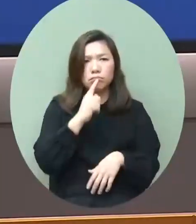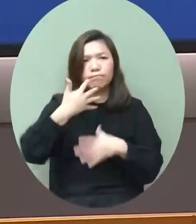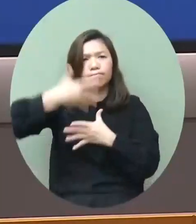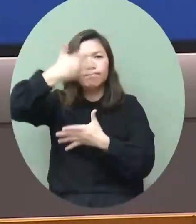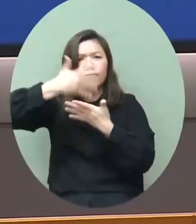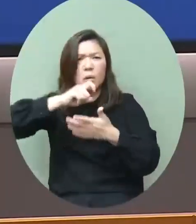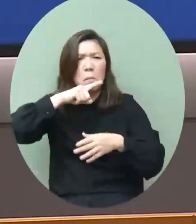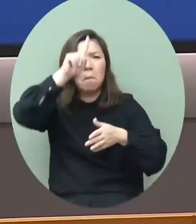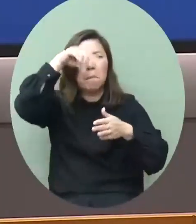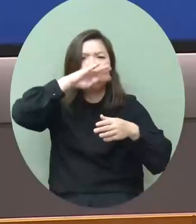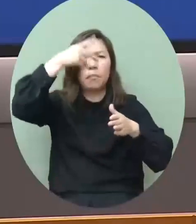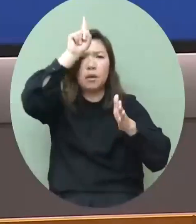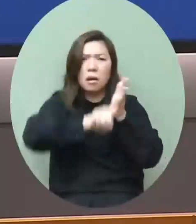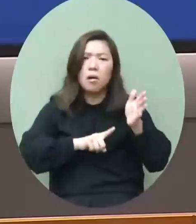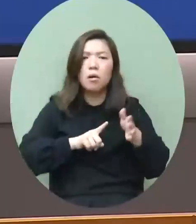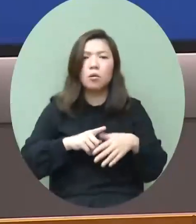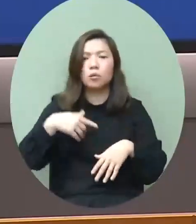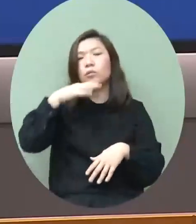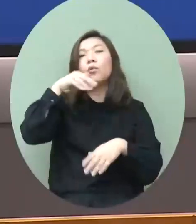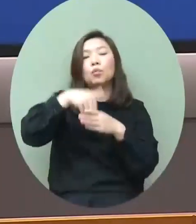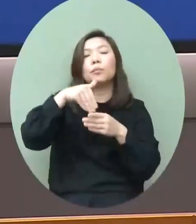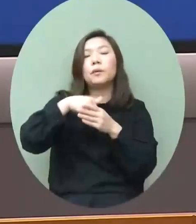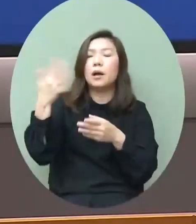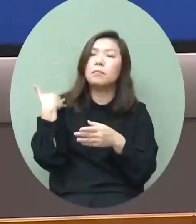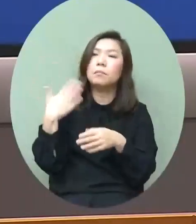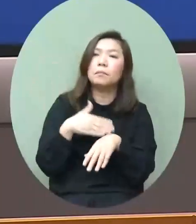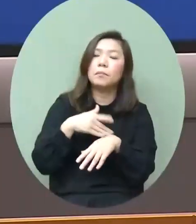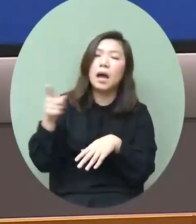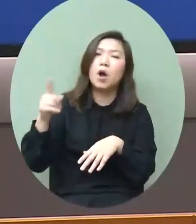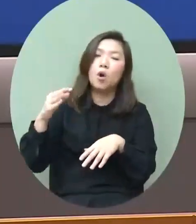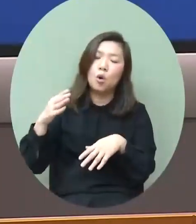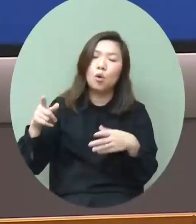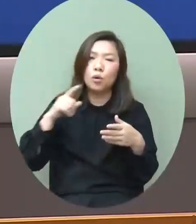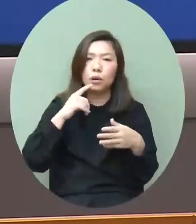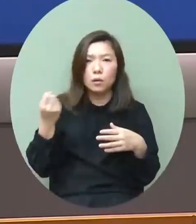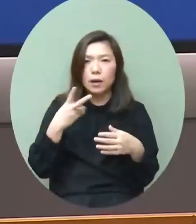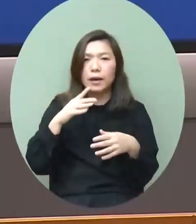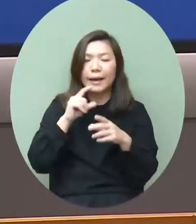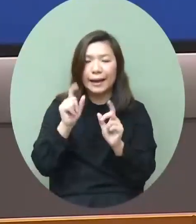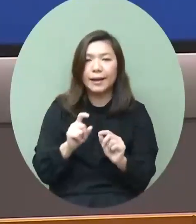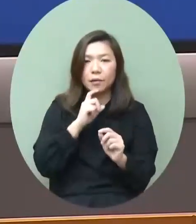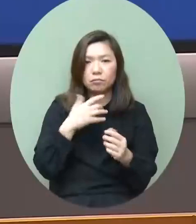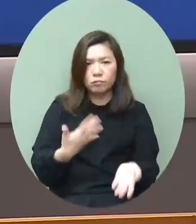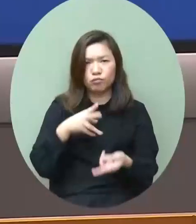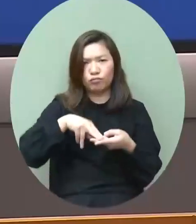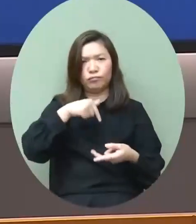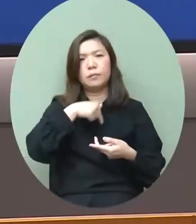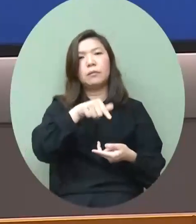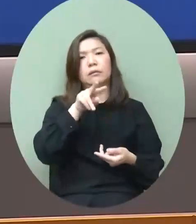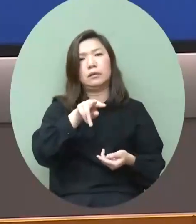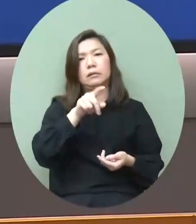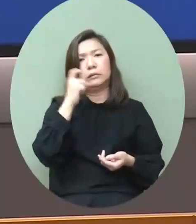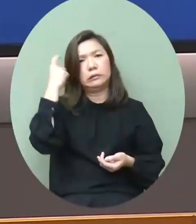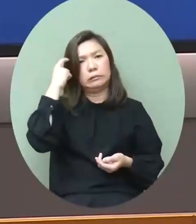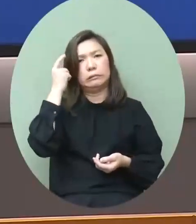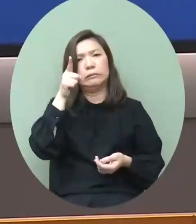波動股票市場的波動剛才許局長解釋給大家聽這些全部都是信心的指